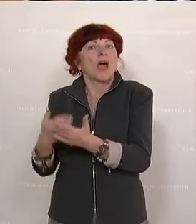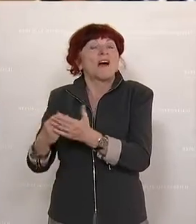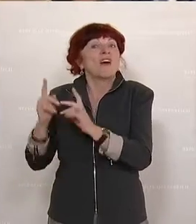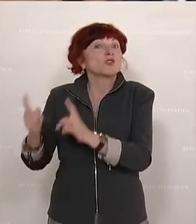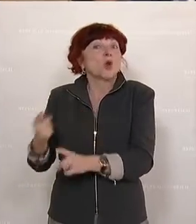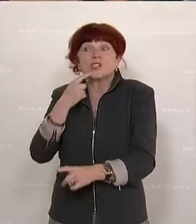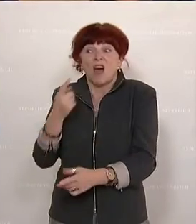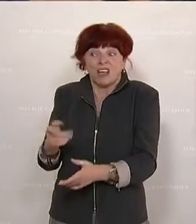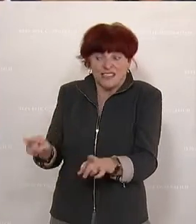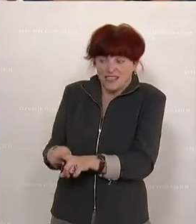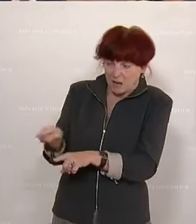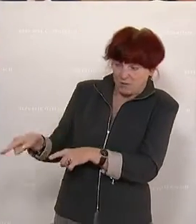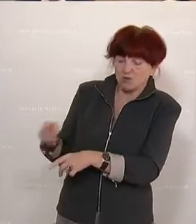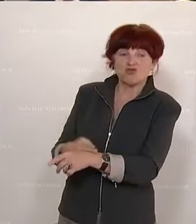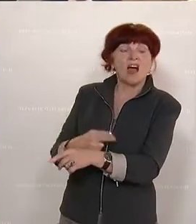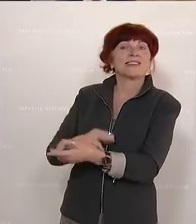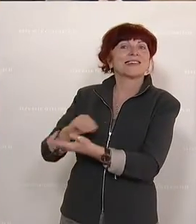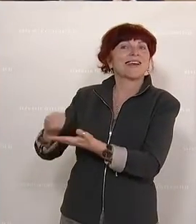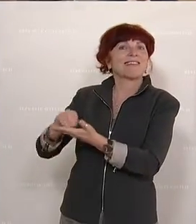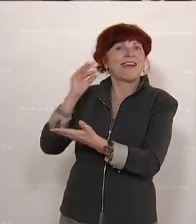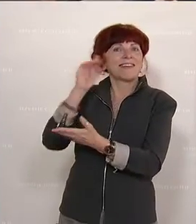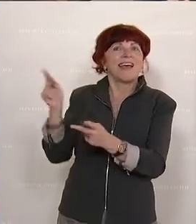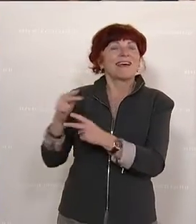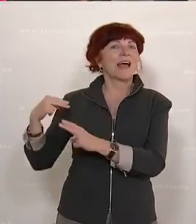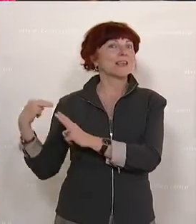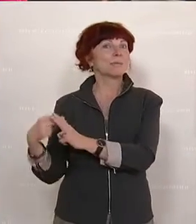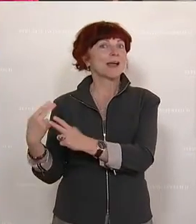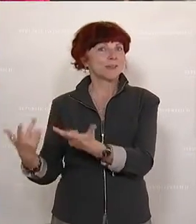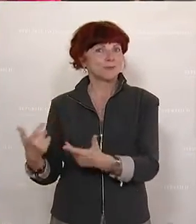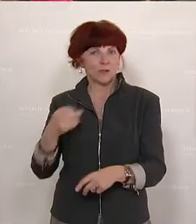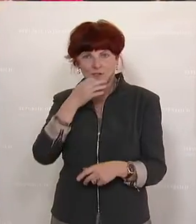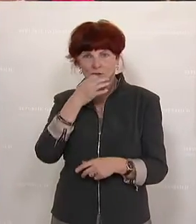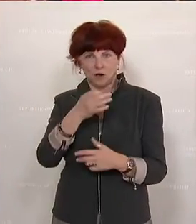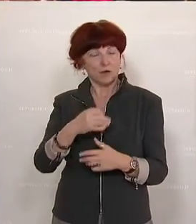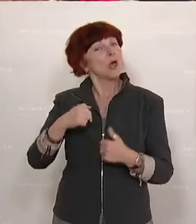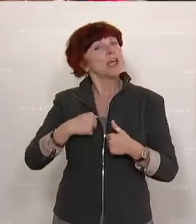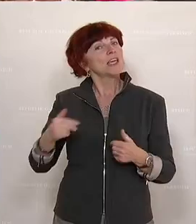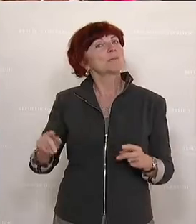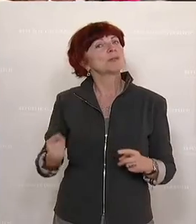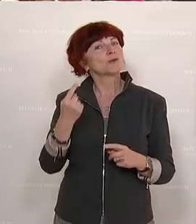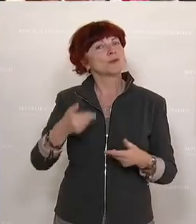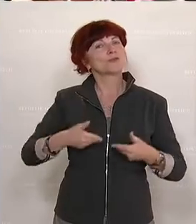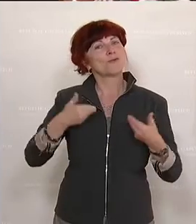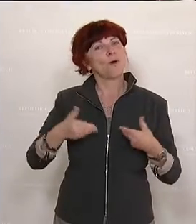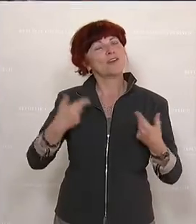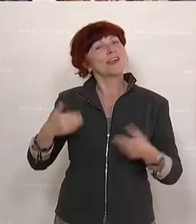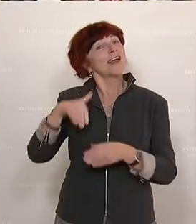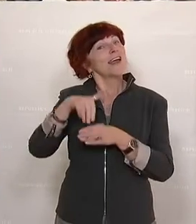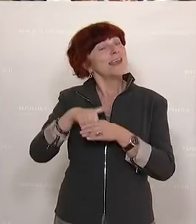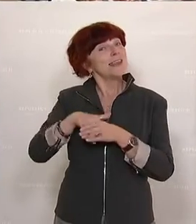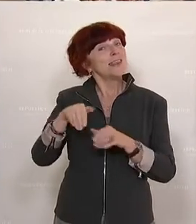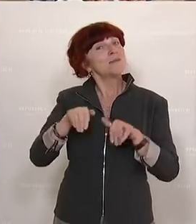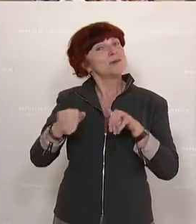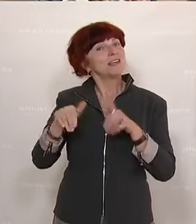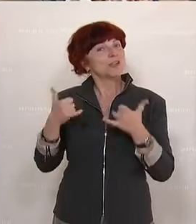sagen? Er kann es eben nicht beantworten, diese Fragen. Und ich habe mich aber besonders gefreut, dass wir den Herrn Innenminister heute hier begrüßen dürfen.